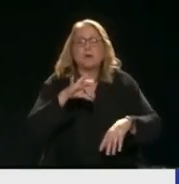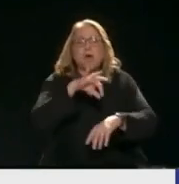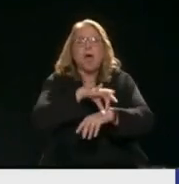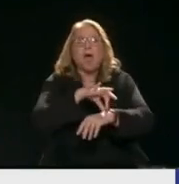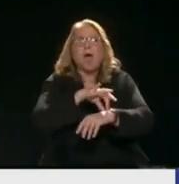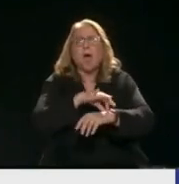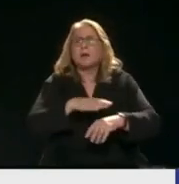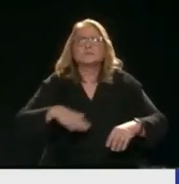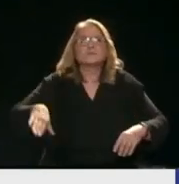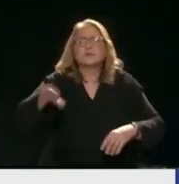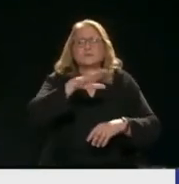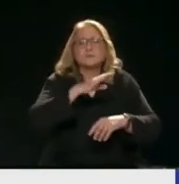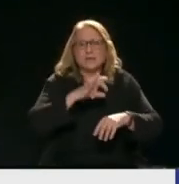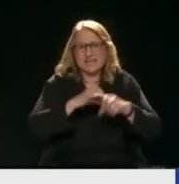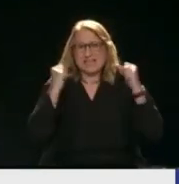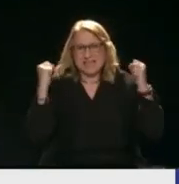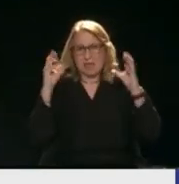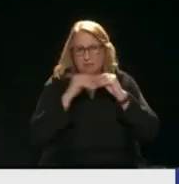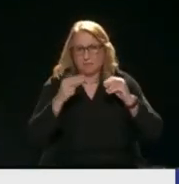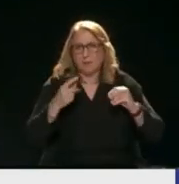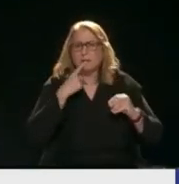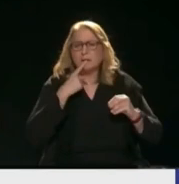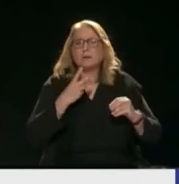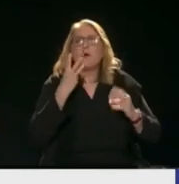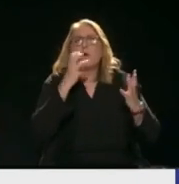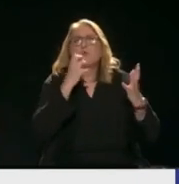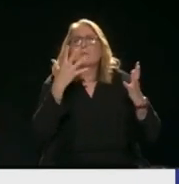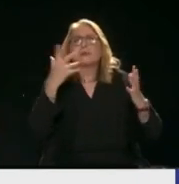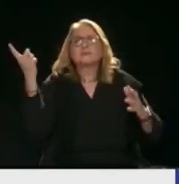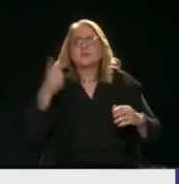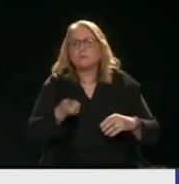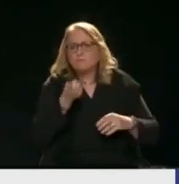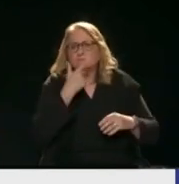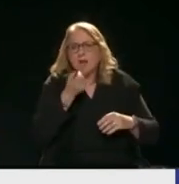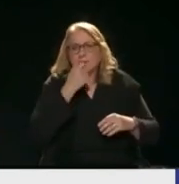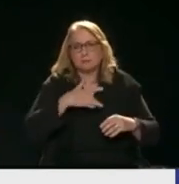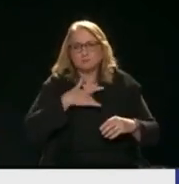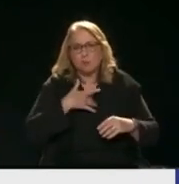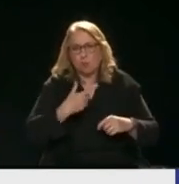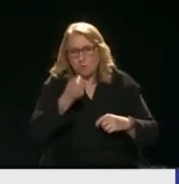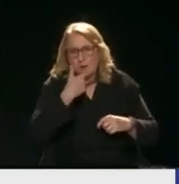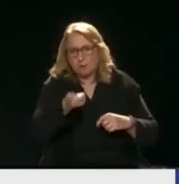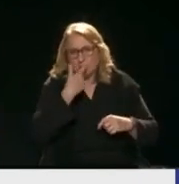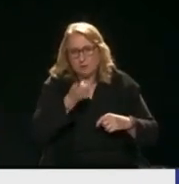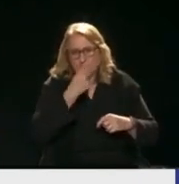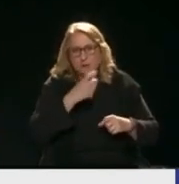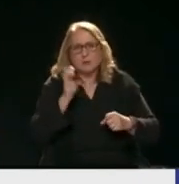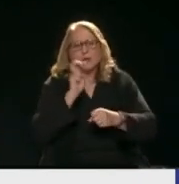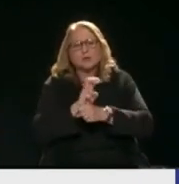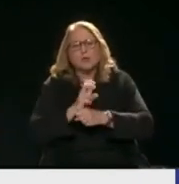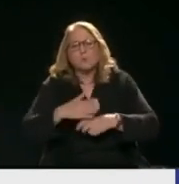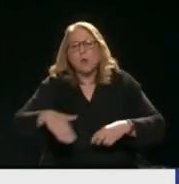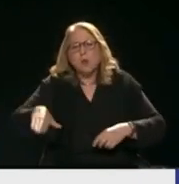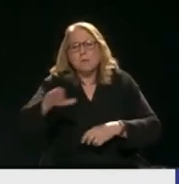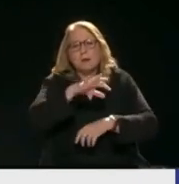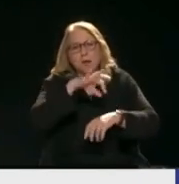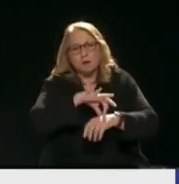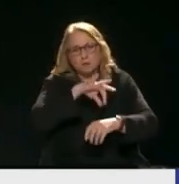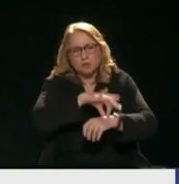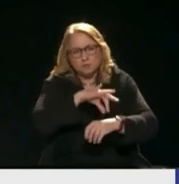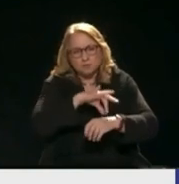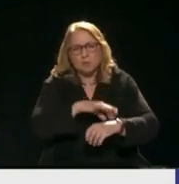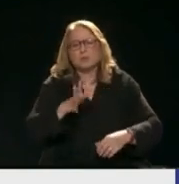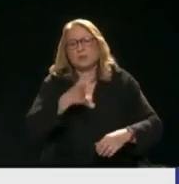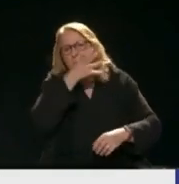% πίνει ψυχοφάρμακα Το υπόλοιπο Και το 85% πίνει ψυχοφάρμακα Και φυσικά οι ναρκομανείς και τα ναρκωτικά Στη